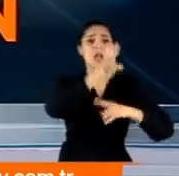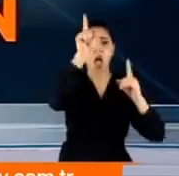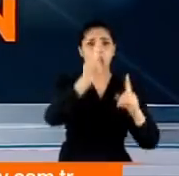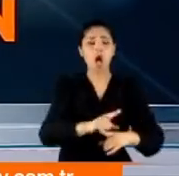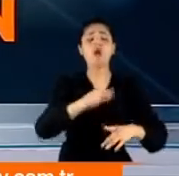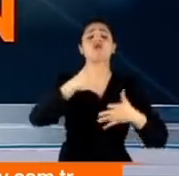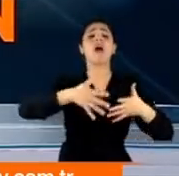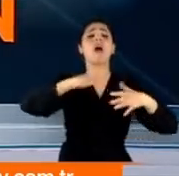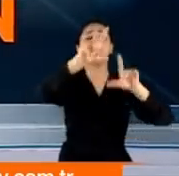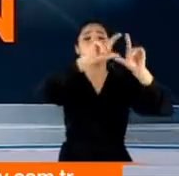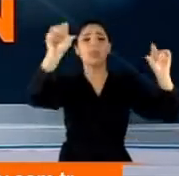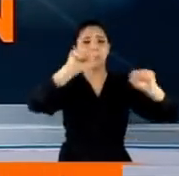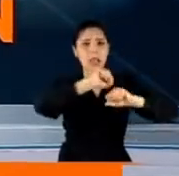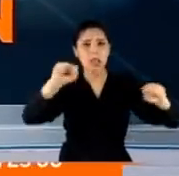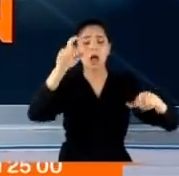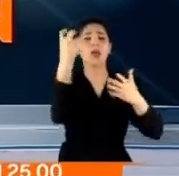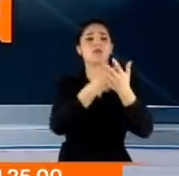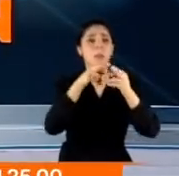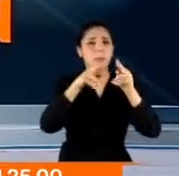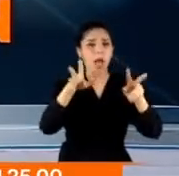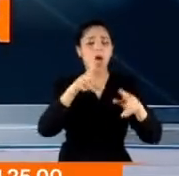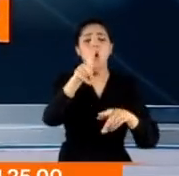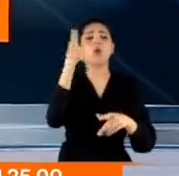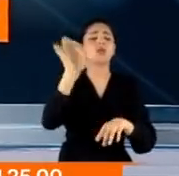zarar verdi ardından da camları kırdı. O anların görüntüsü de var.